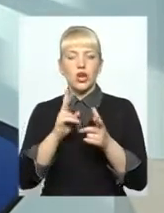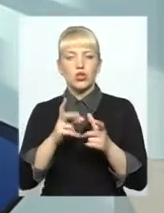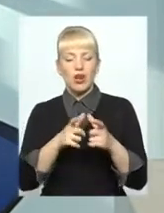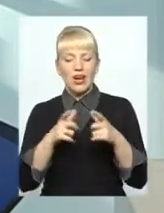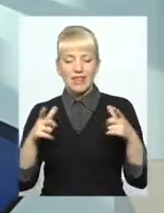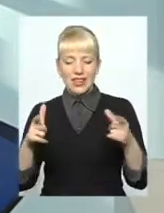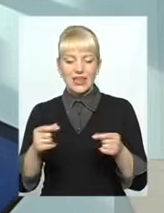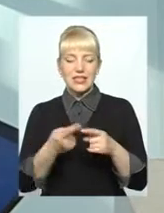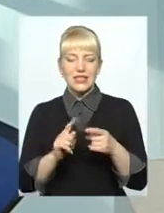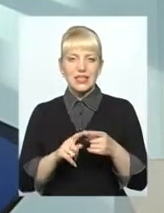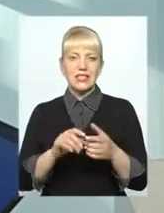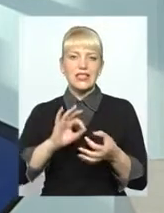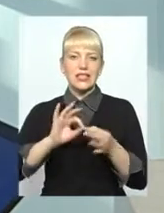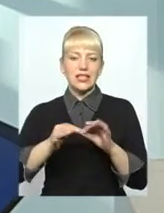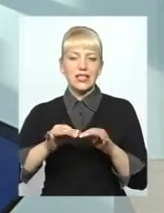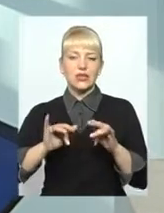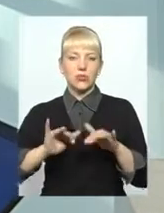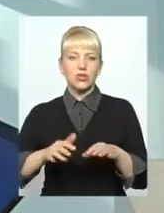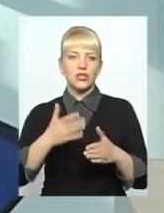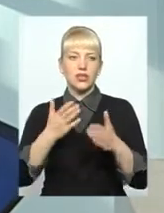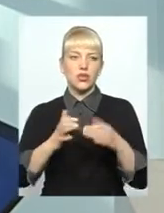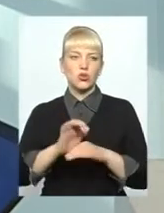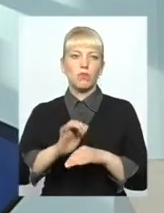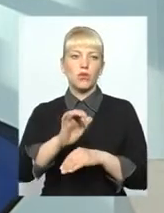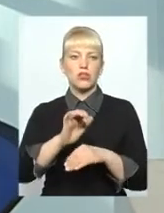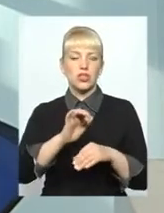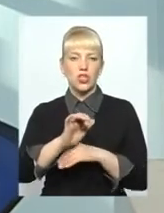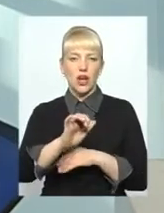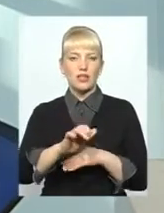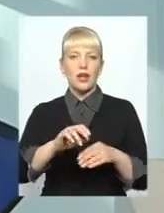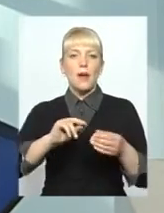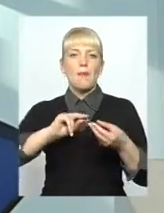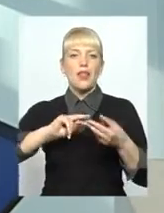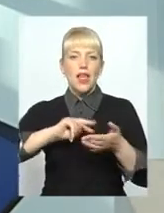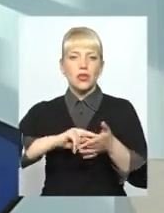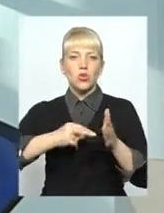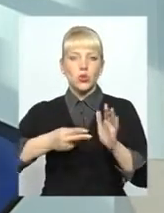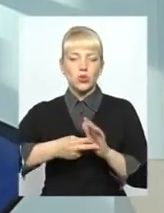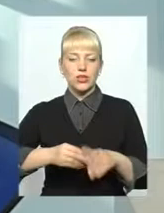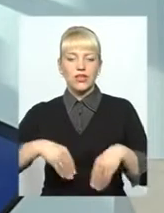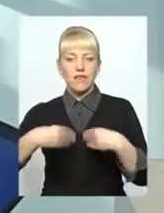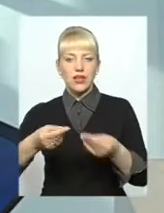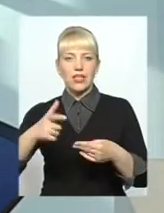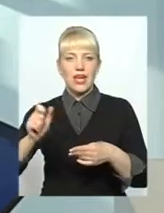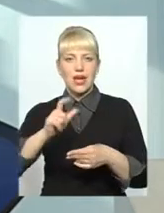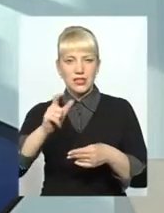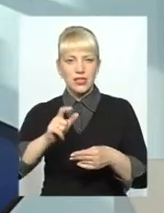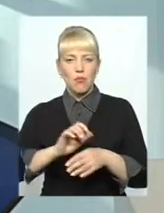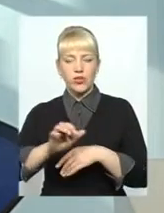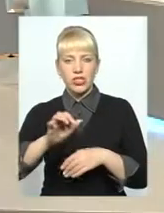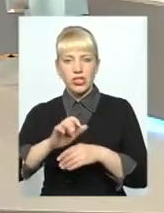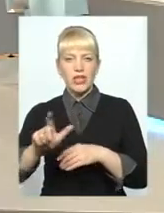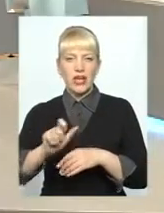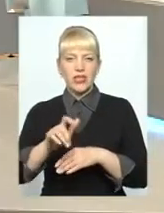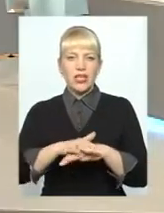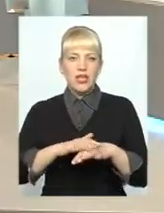складний бізнес-процес. Якщо постачальник планує постачати газ населенню, повинен ці всі умови виконати.